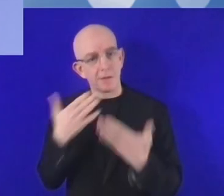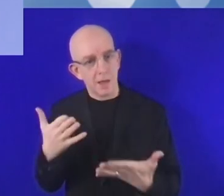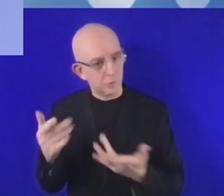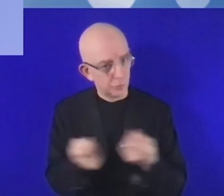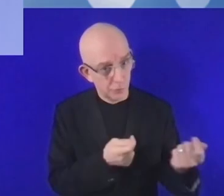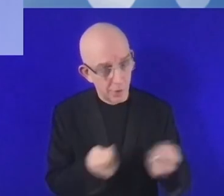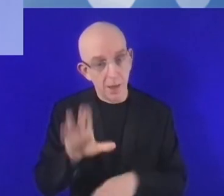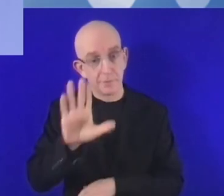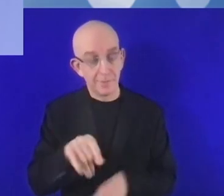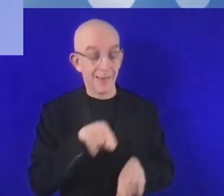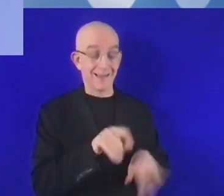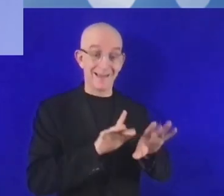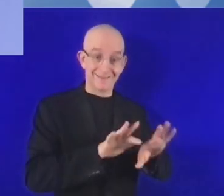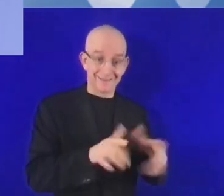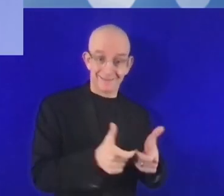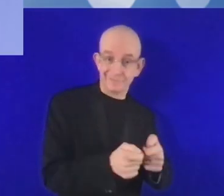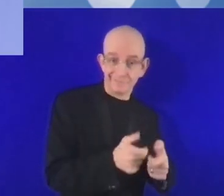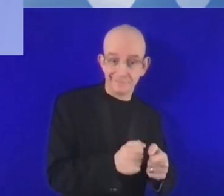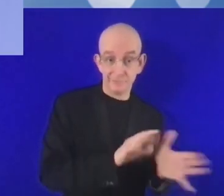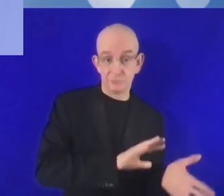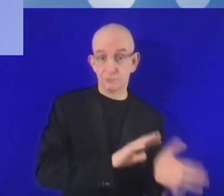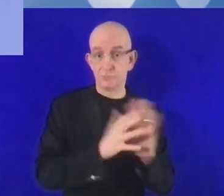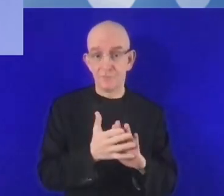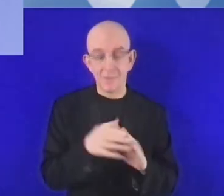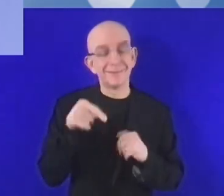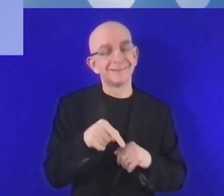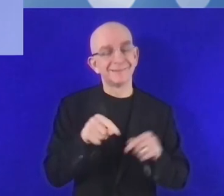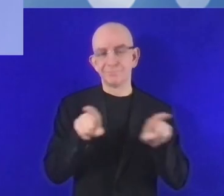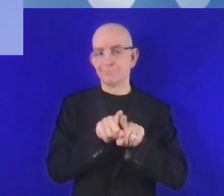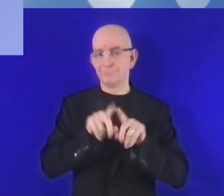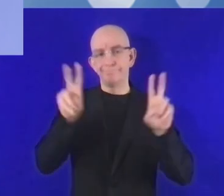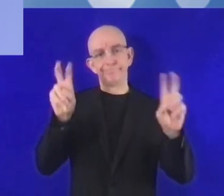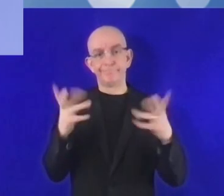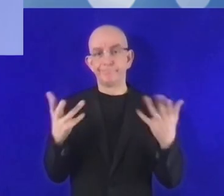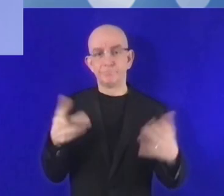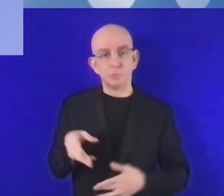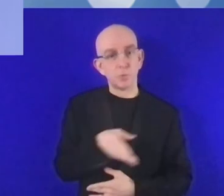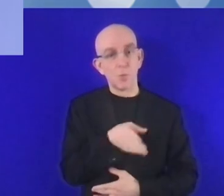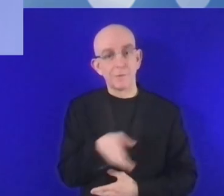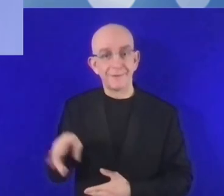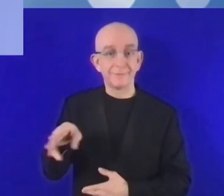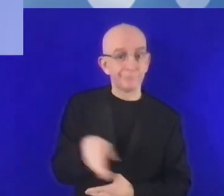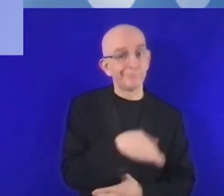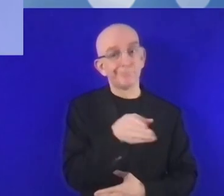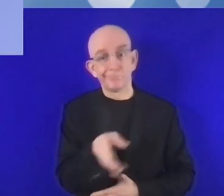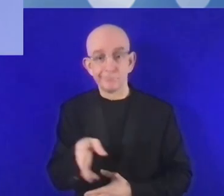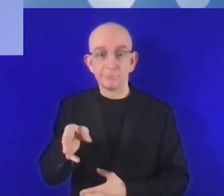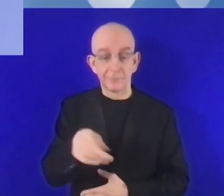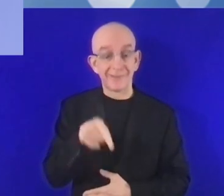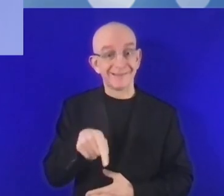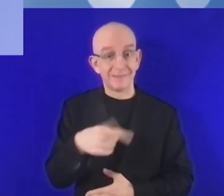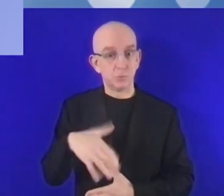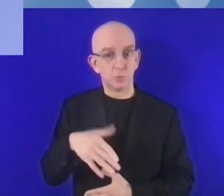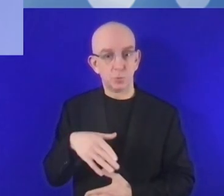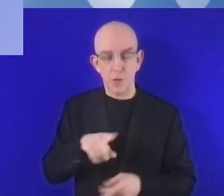مرحلة الانتقالية هي رحلة طويلة سريعة ديناميكية